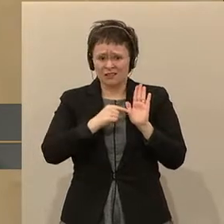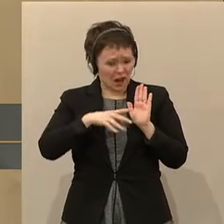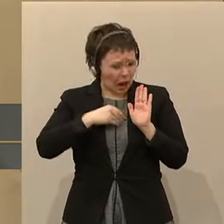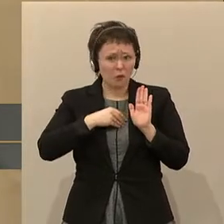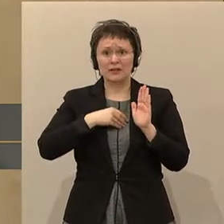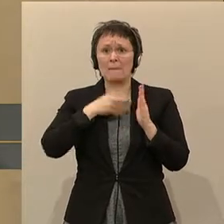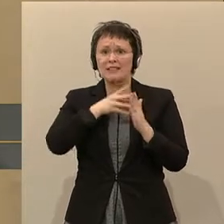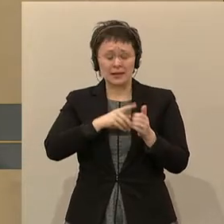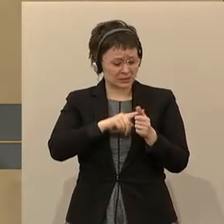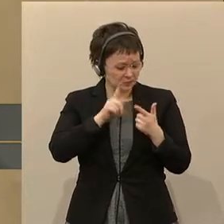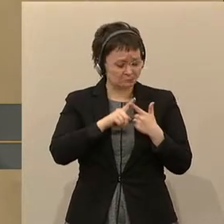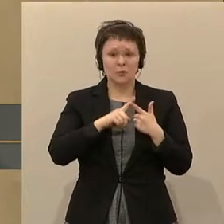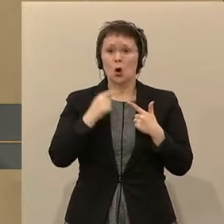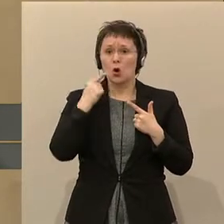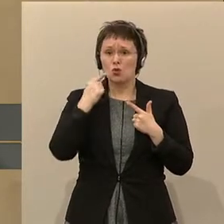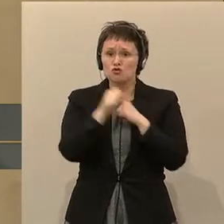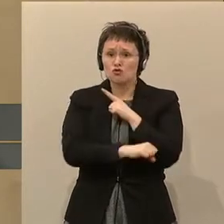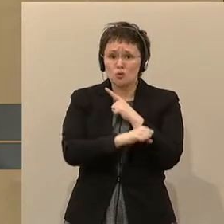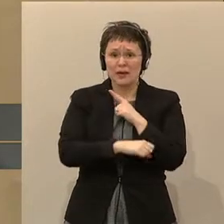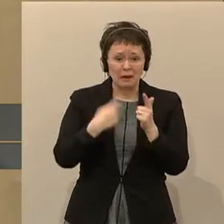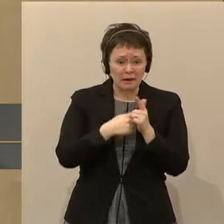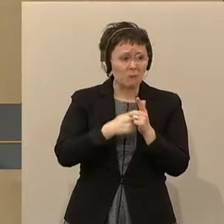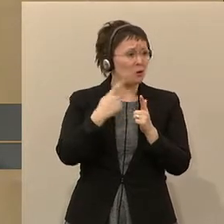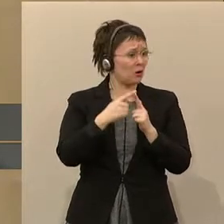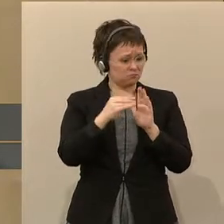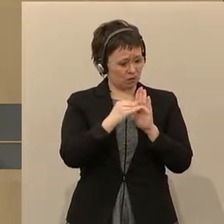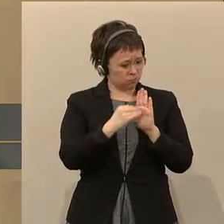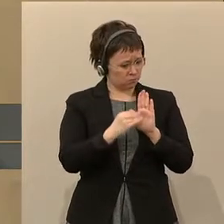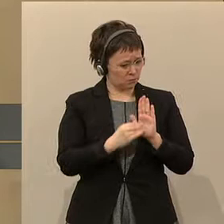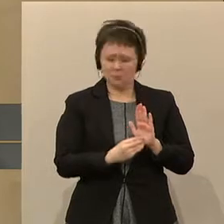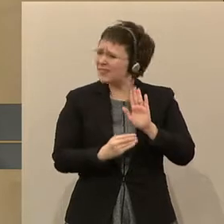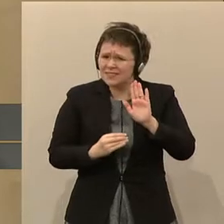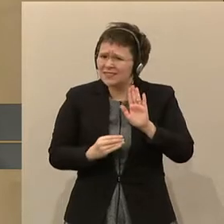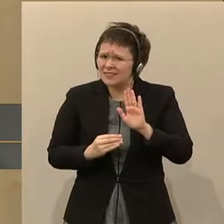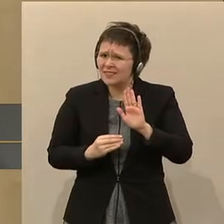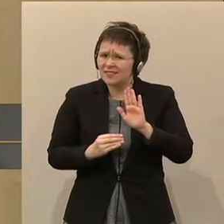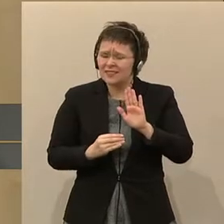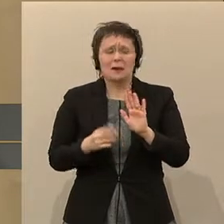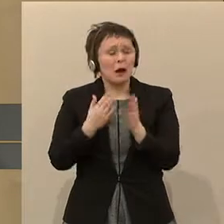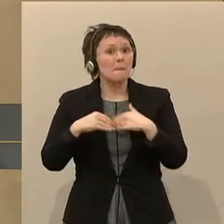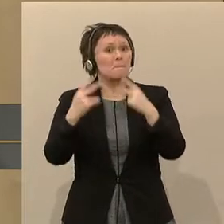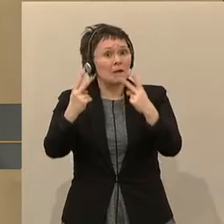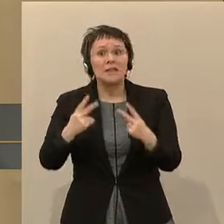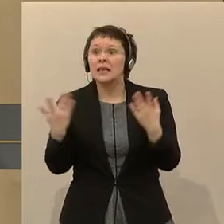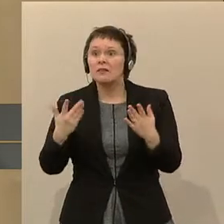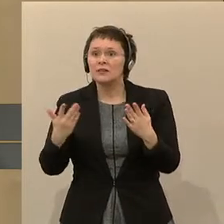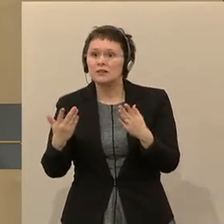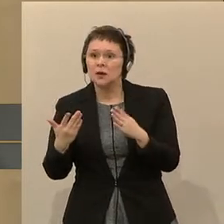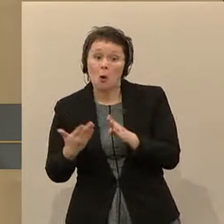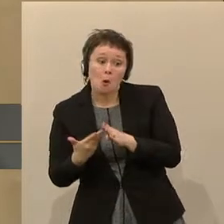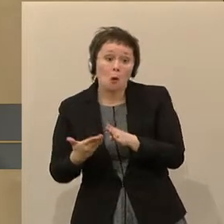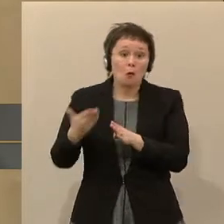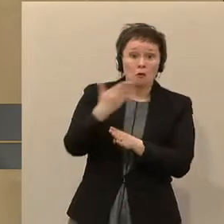Studiengebühren. Es ist viel wichtiger, die künftigen Studierenden vorab über die Vielfalt der Studienrichtungen an